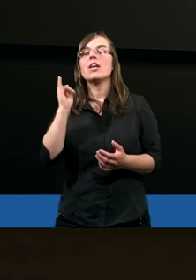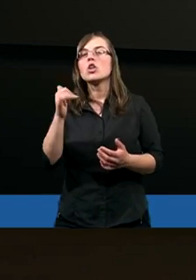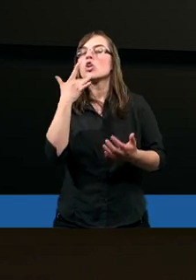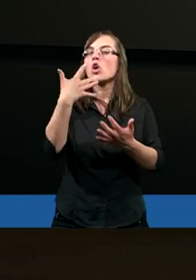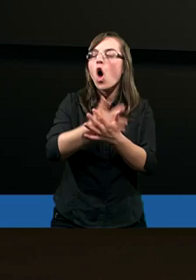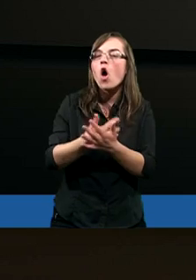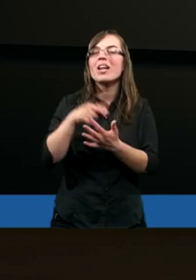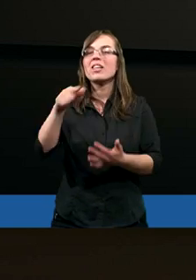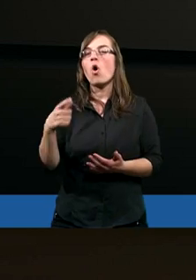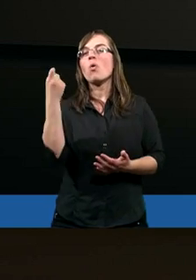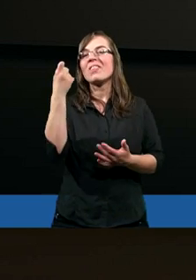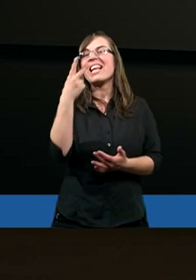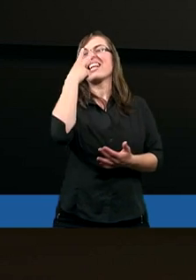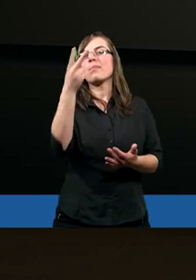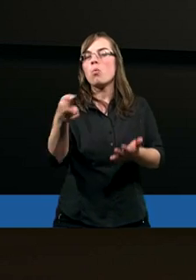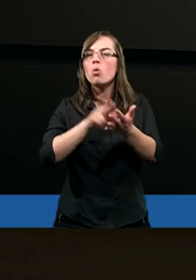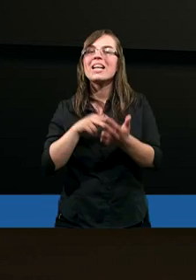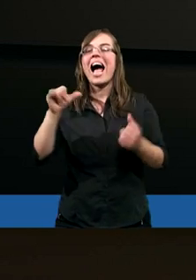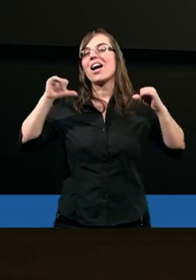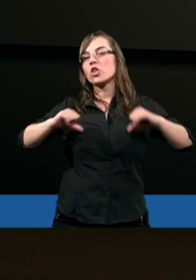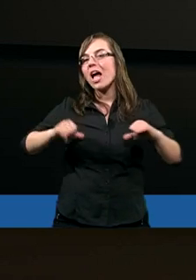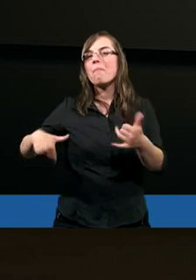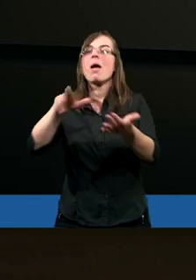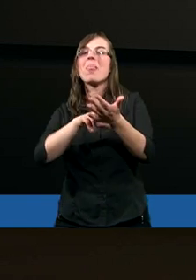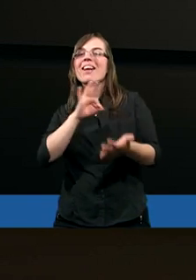Wykorzystaj tą chwilę. Spójrz na siebie, na swoje życie.